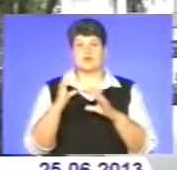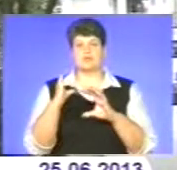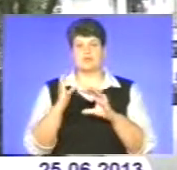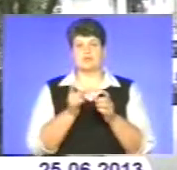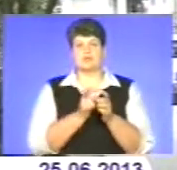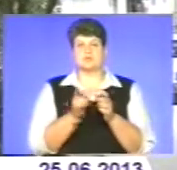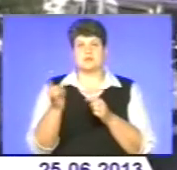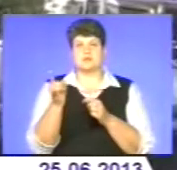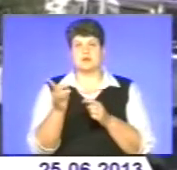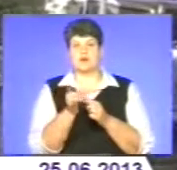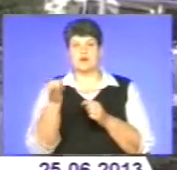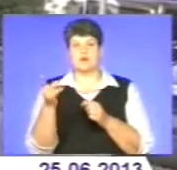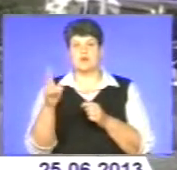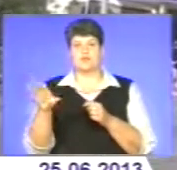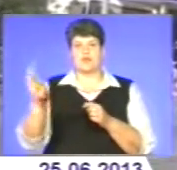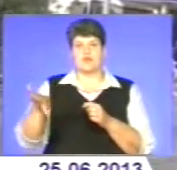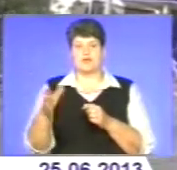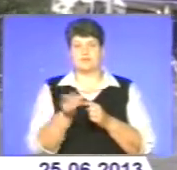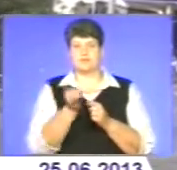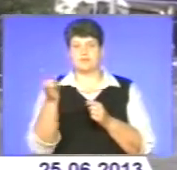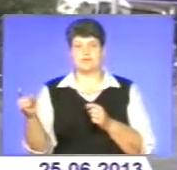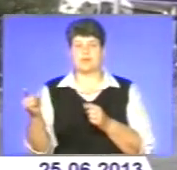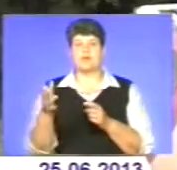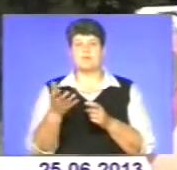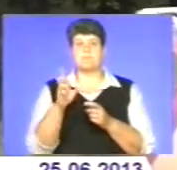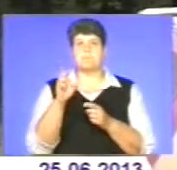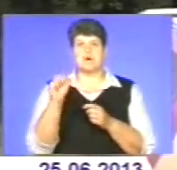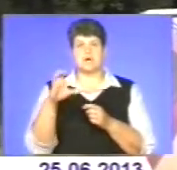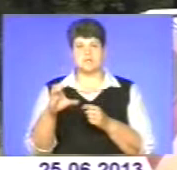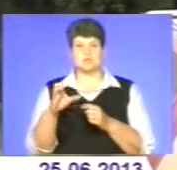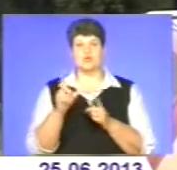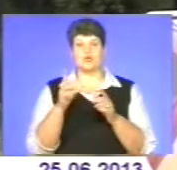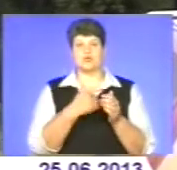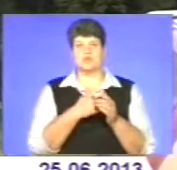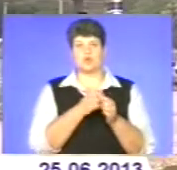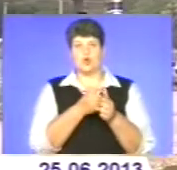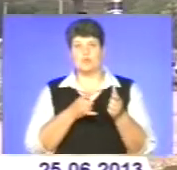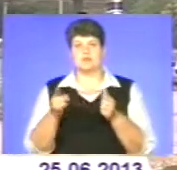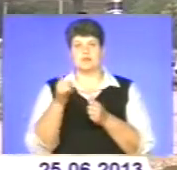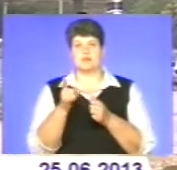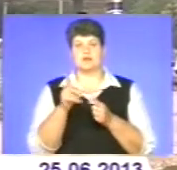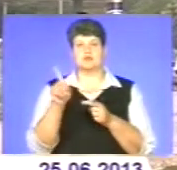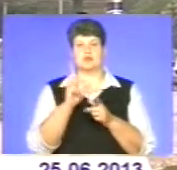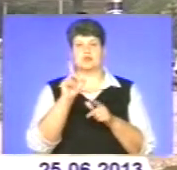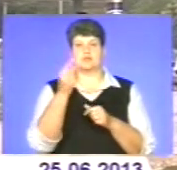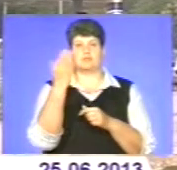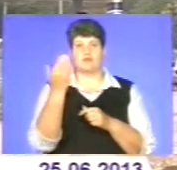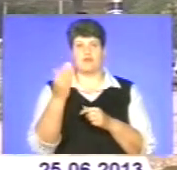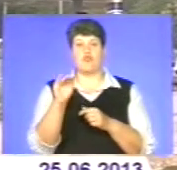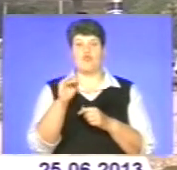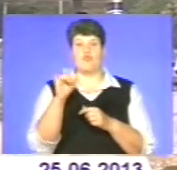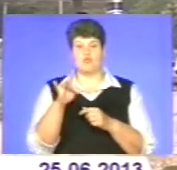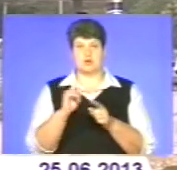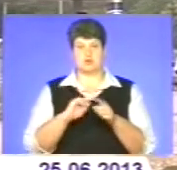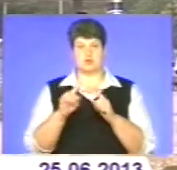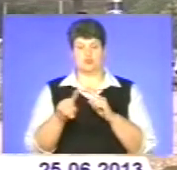з'їзд в кювет. Попередньо встановлено, що водій автобуса марки «Бас» намагався обігнати вантажівку, що рухалася попереду. Пура раптово почала